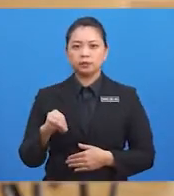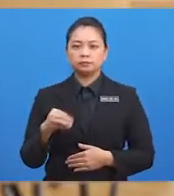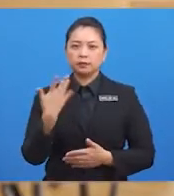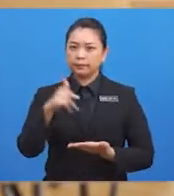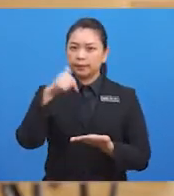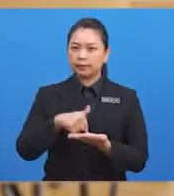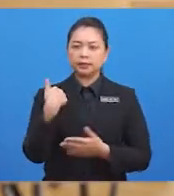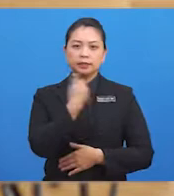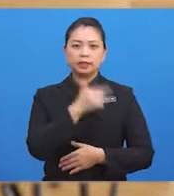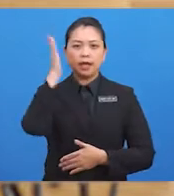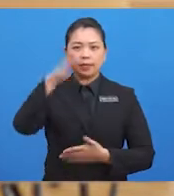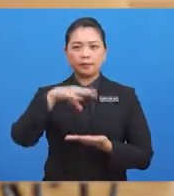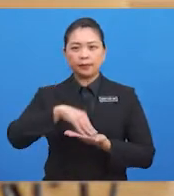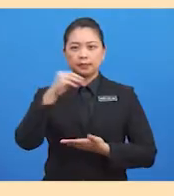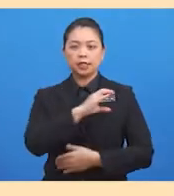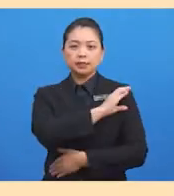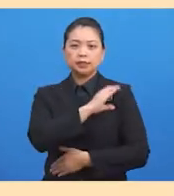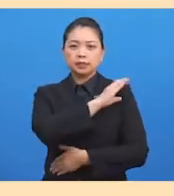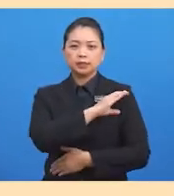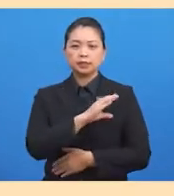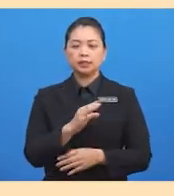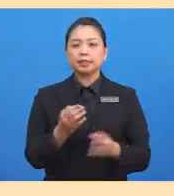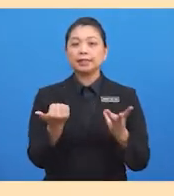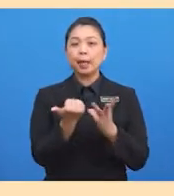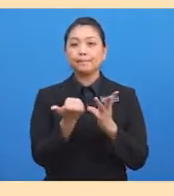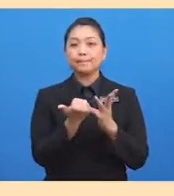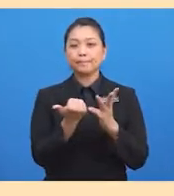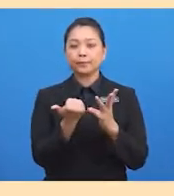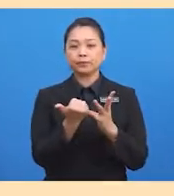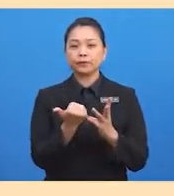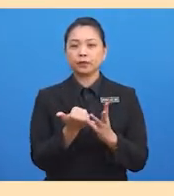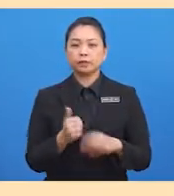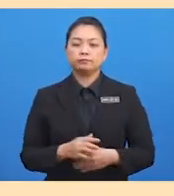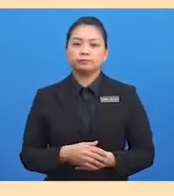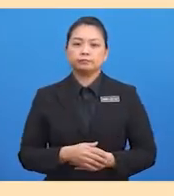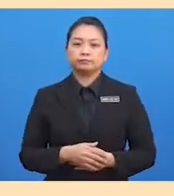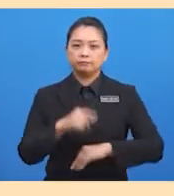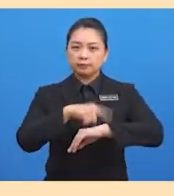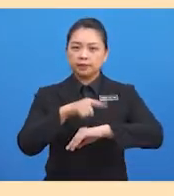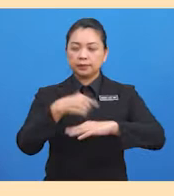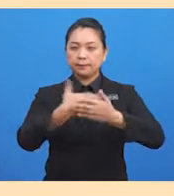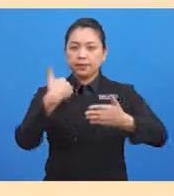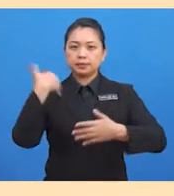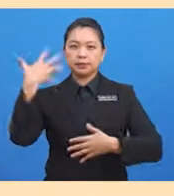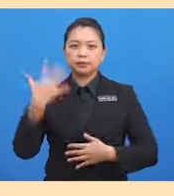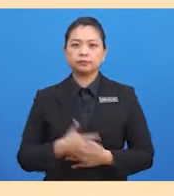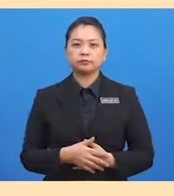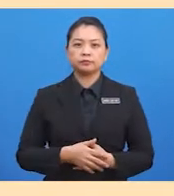seterusnya, kita akan belajar tentang ciri ke-enam kehidupan manusia zaman prasejarah iaitu